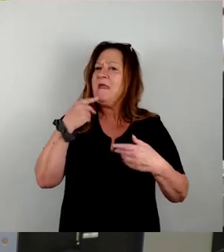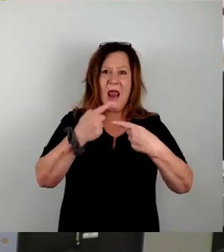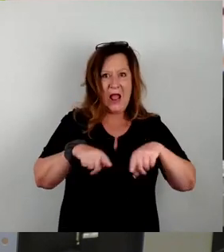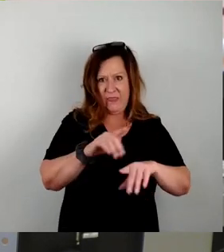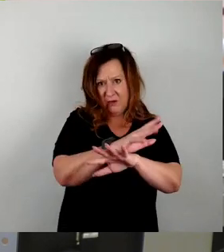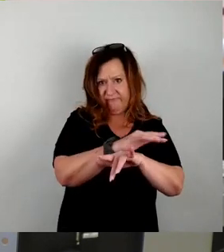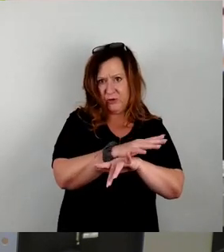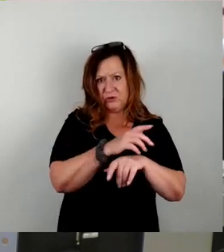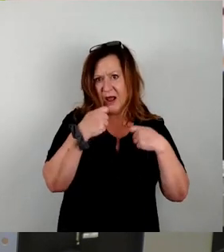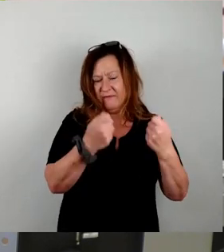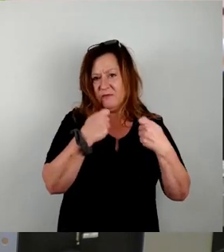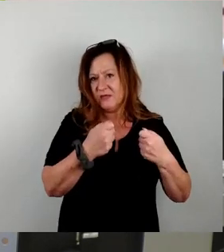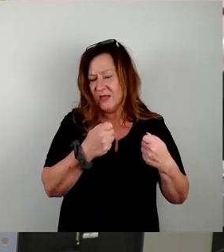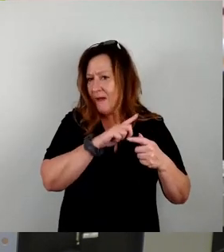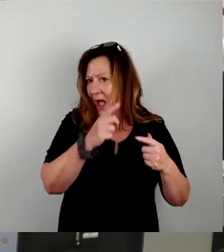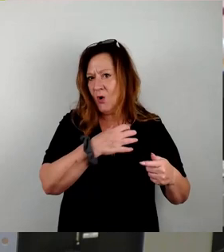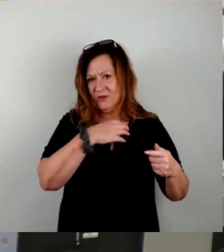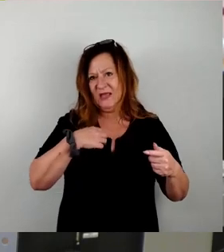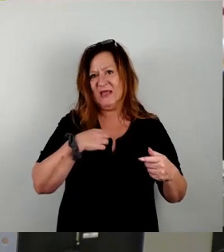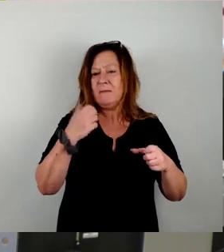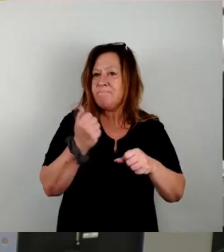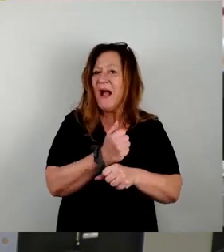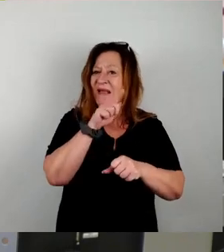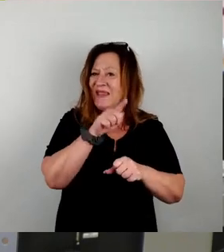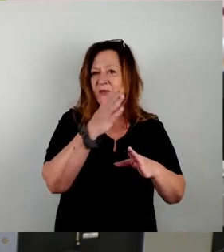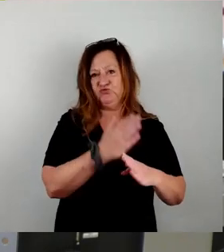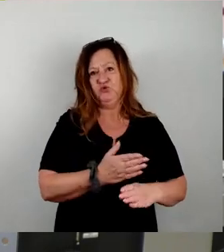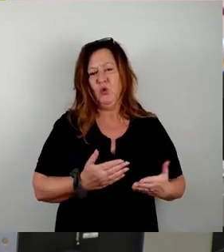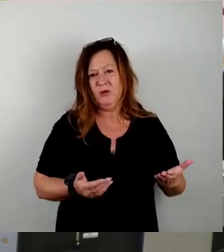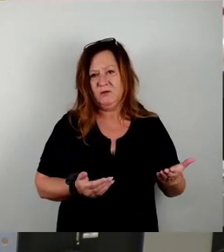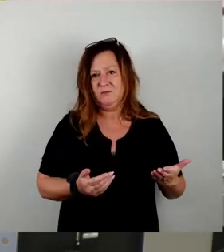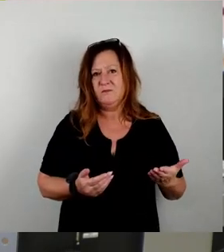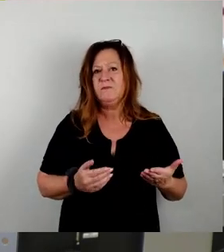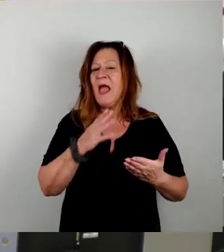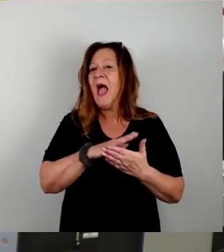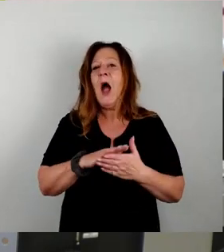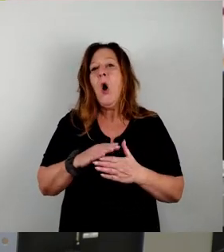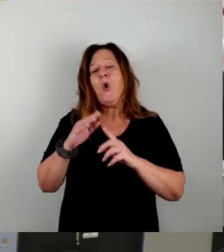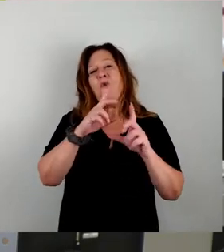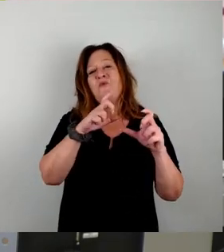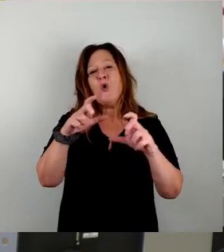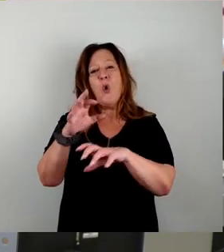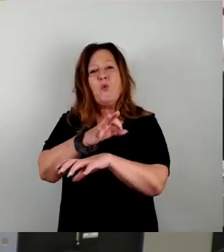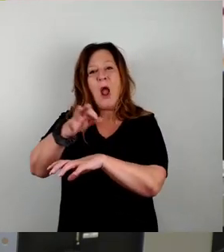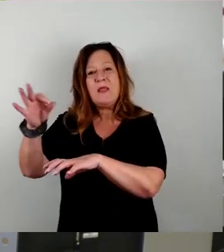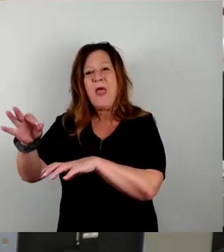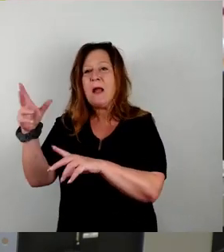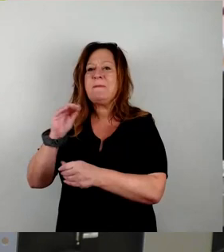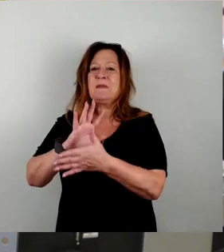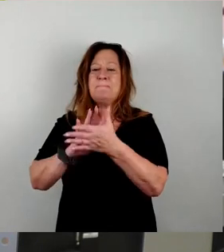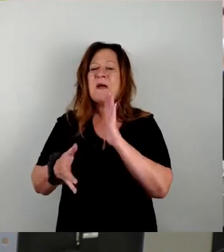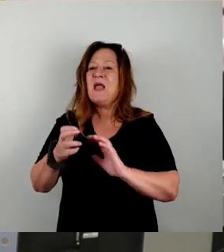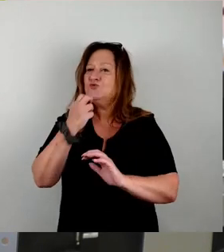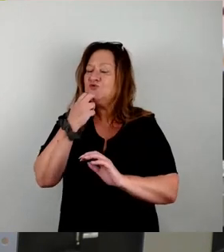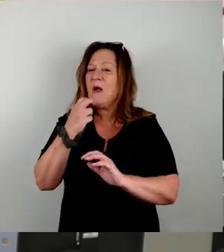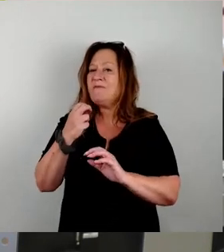Sachsen und im Umfeld von Dresden machen. Oder auch Photovoltaik in Verbindung mit Brennstoffzellen, wobei mit Solarstrom Wasserstoff